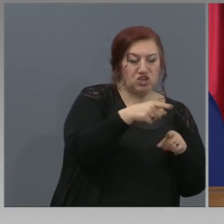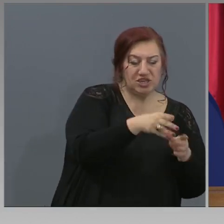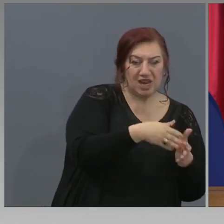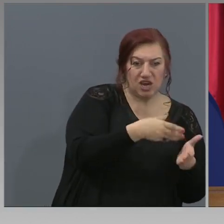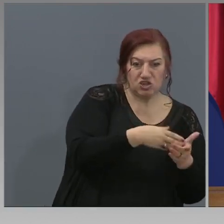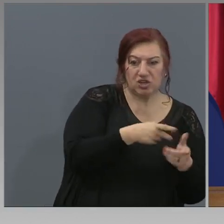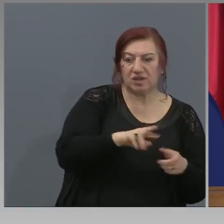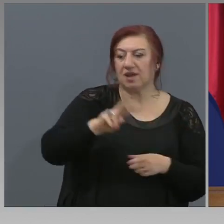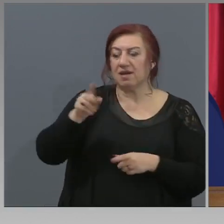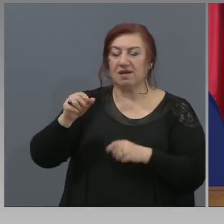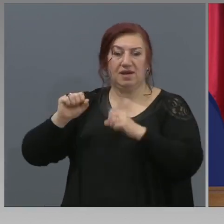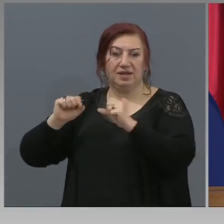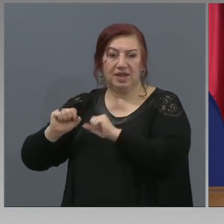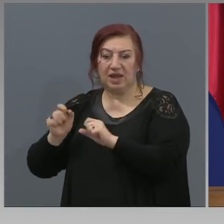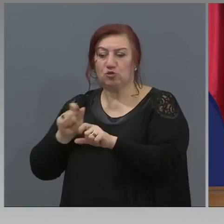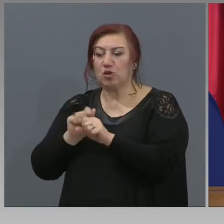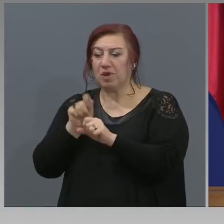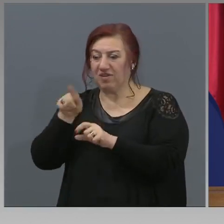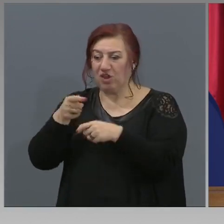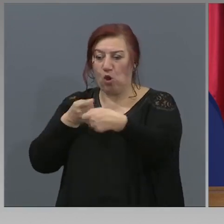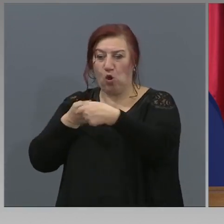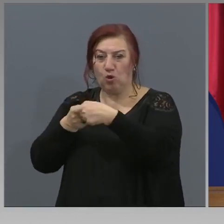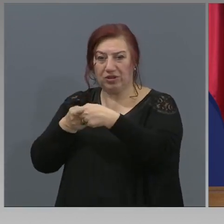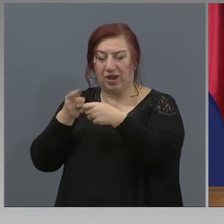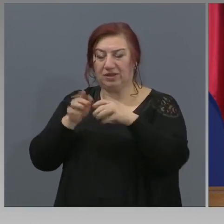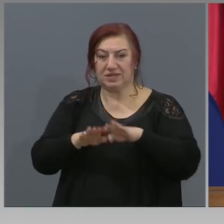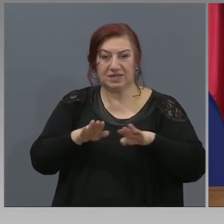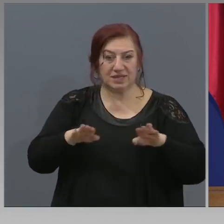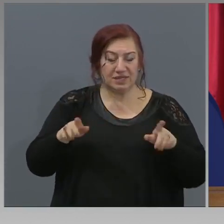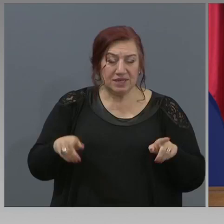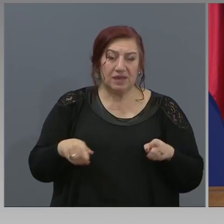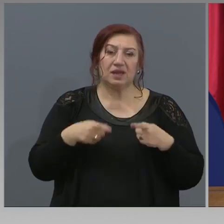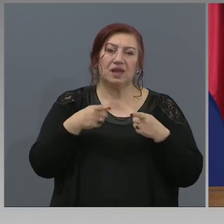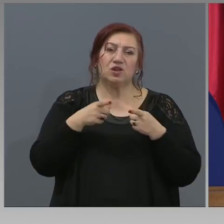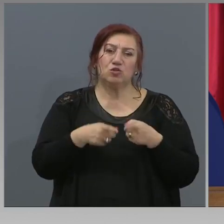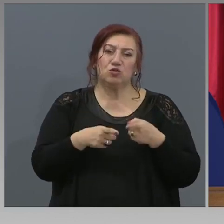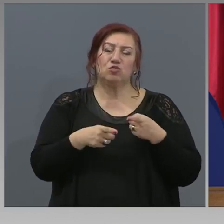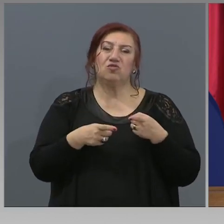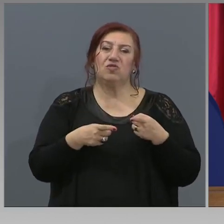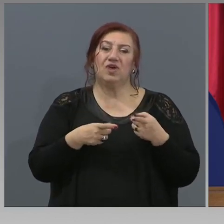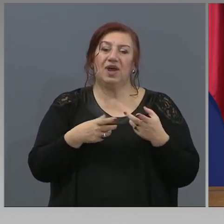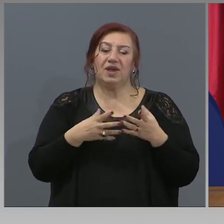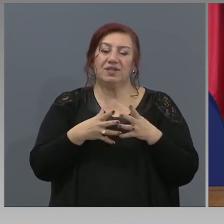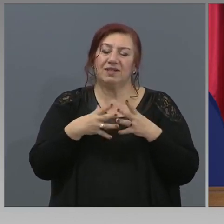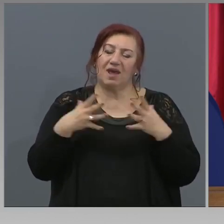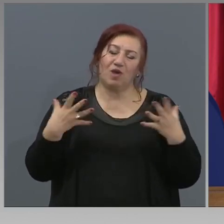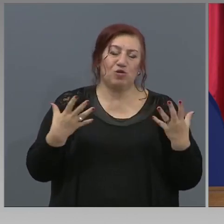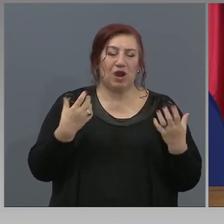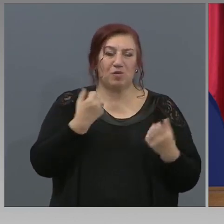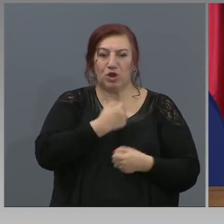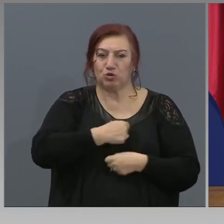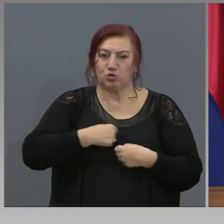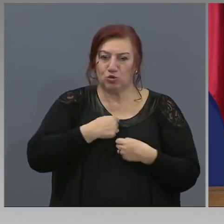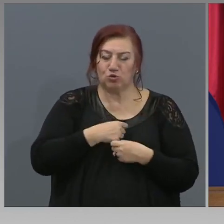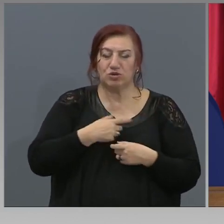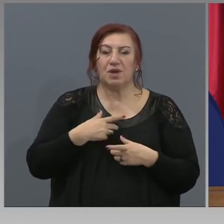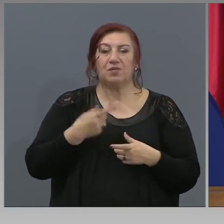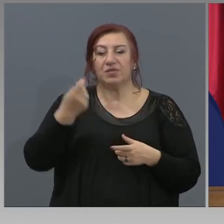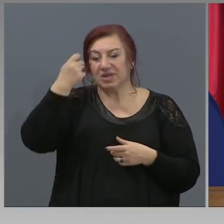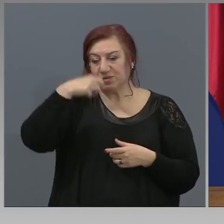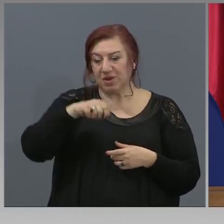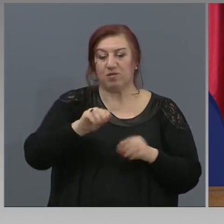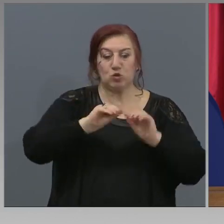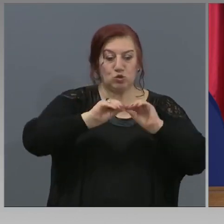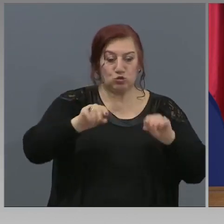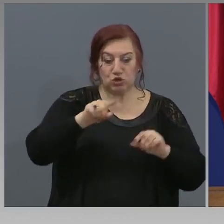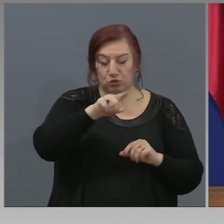прави това заимодействие с децата. В общозетове оставане е най-голяма трудност да се справим с обучението на тези деца